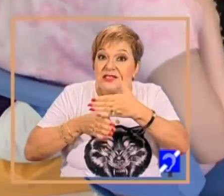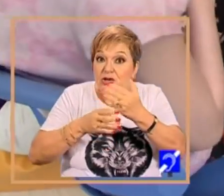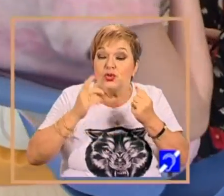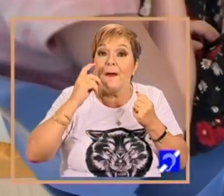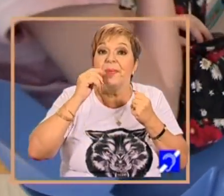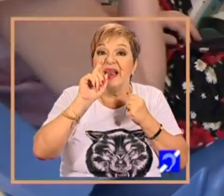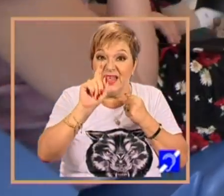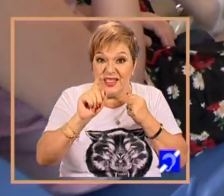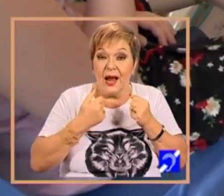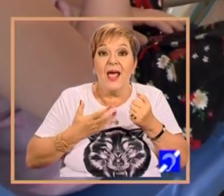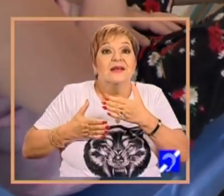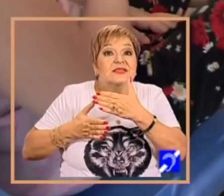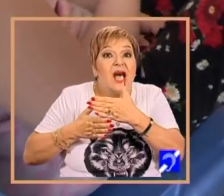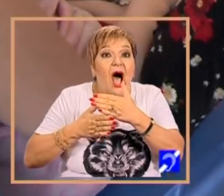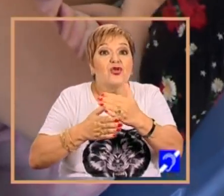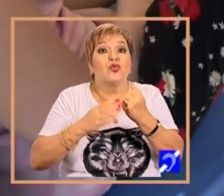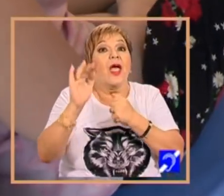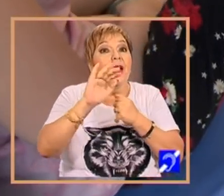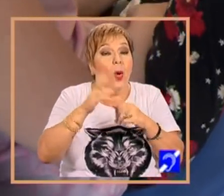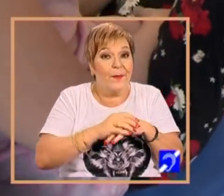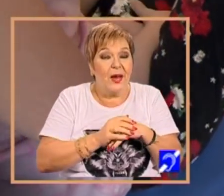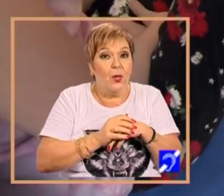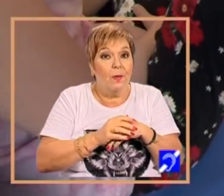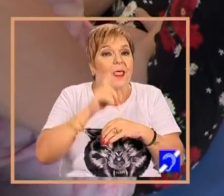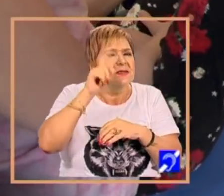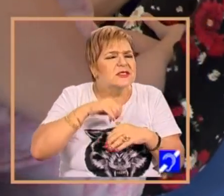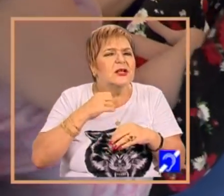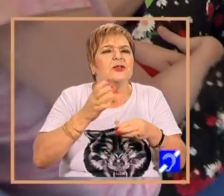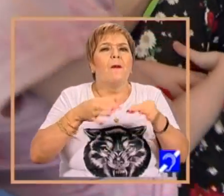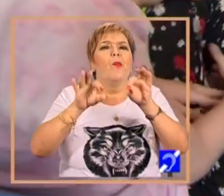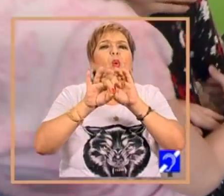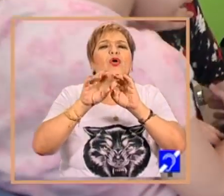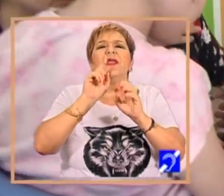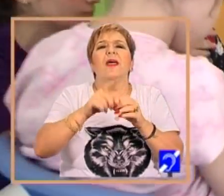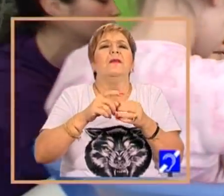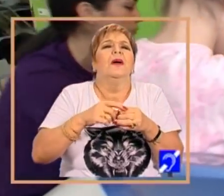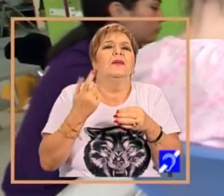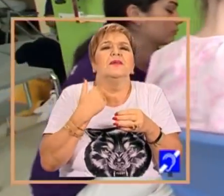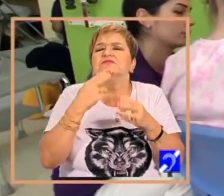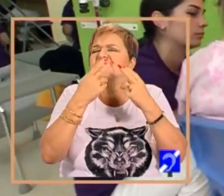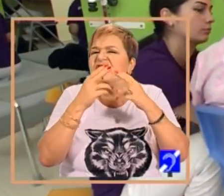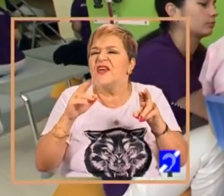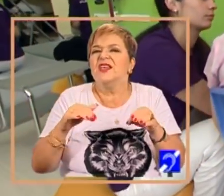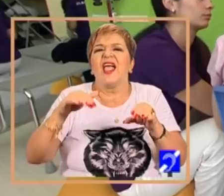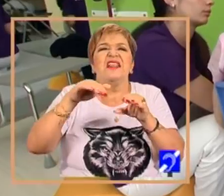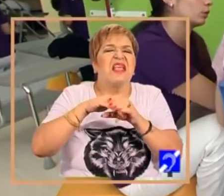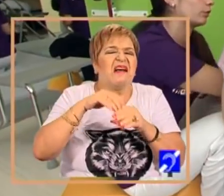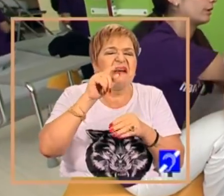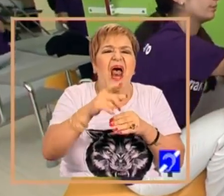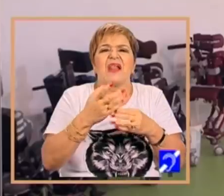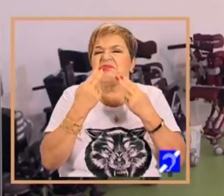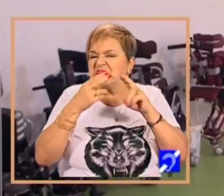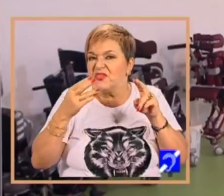starea copilului. Aplicăm tehnici și metode din ludoterapie, ergoterapie și integrare senzorială.